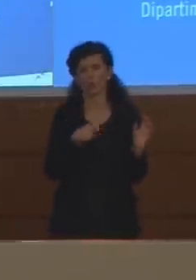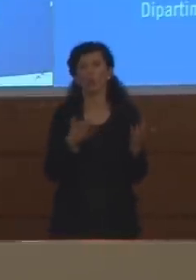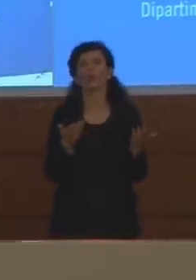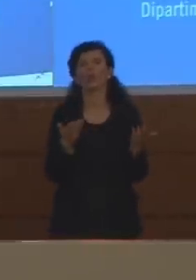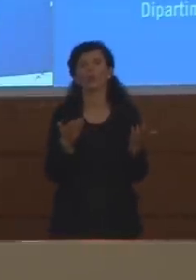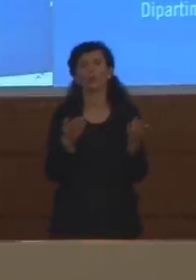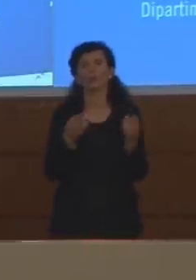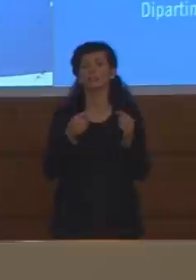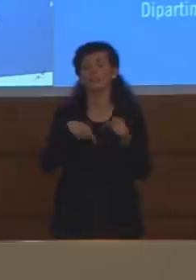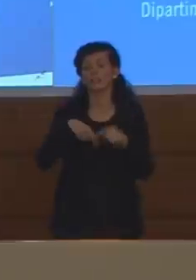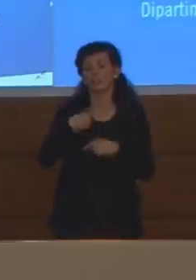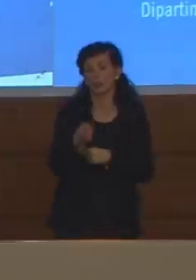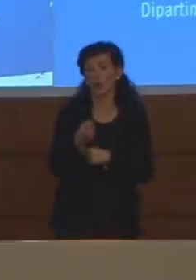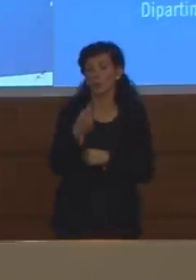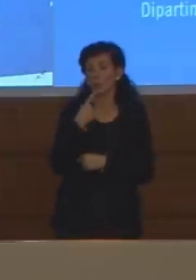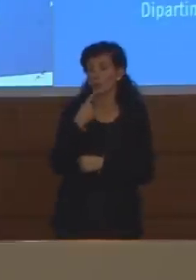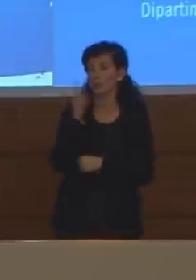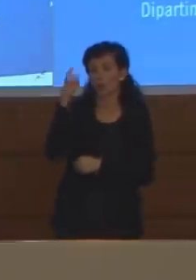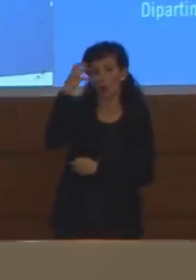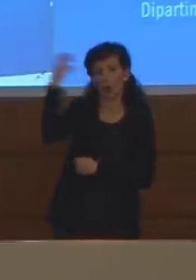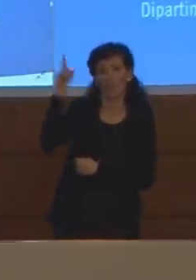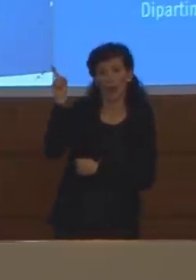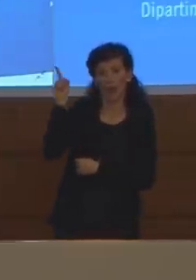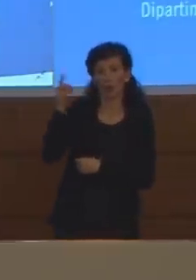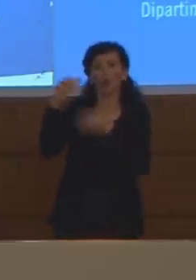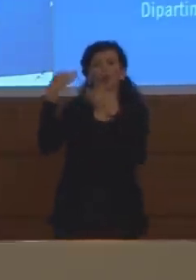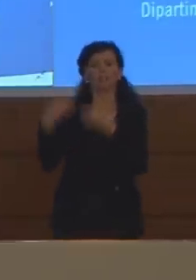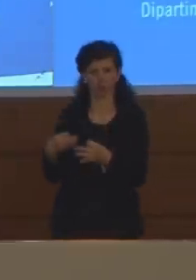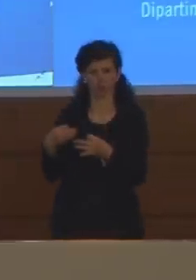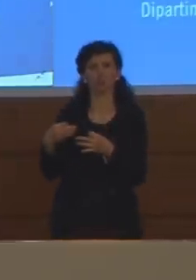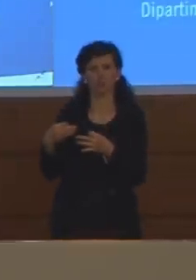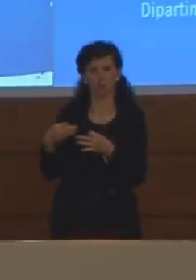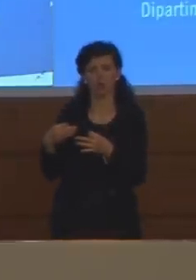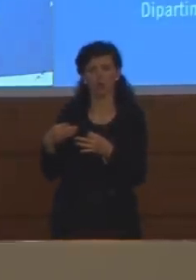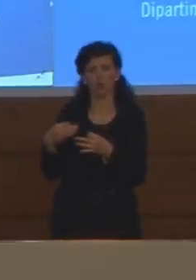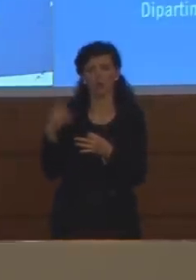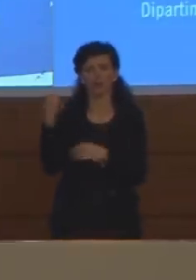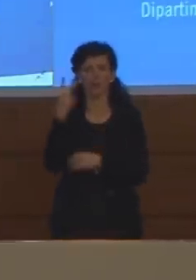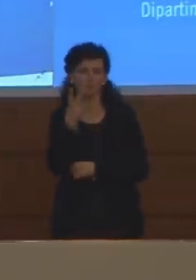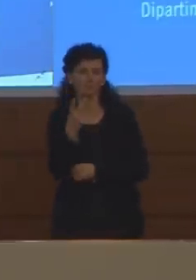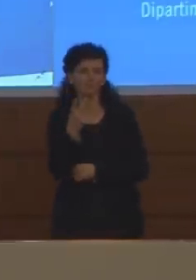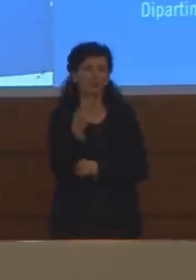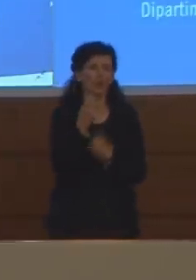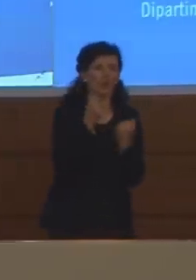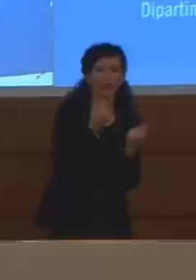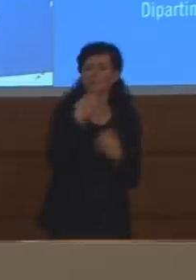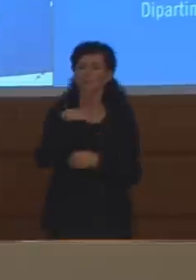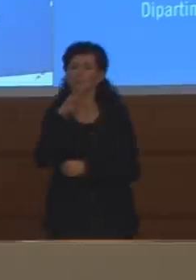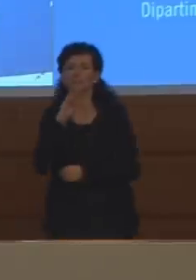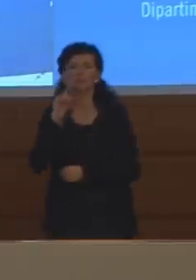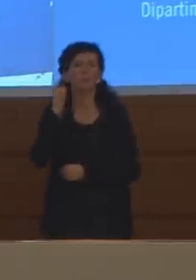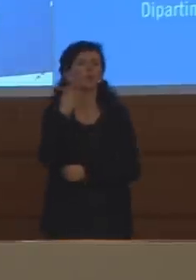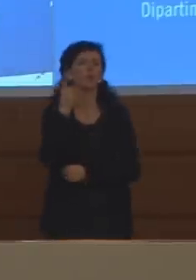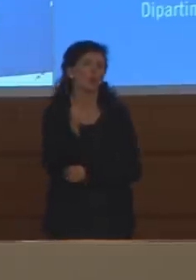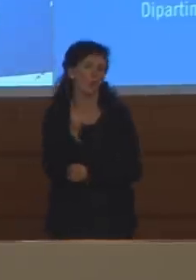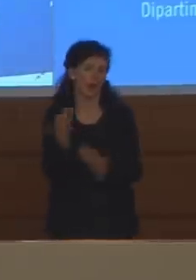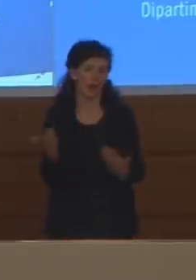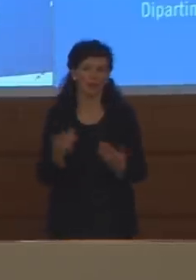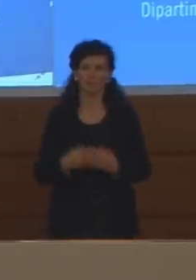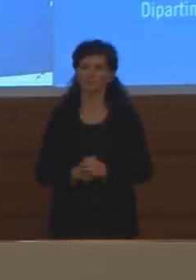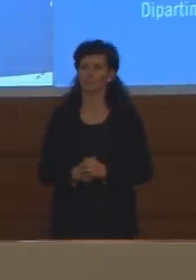per il decisore politico di scegliere quello che ha un rapporto tra i costi e i benefici migliore prego